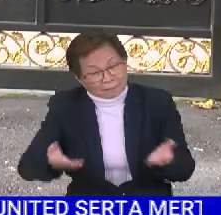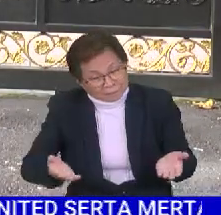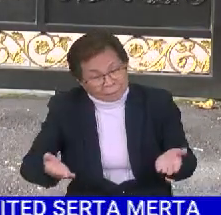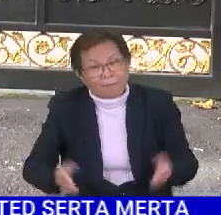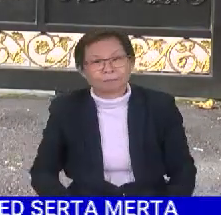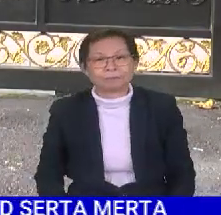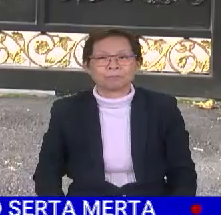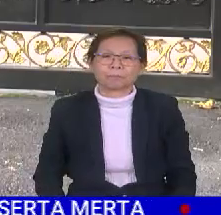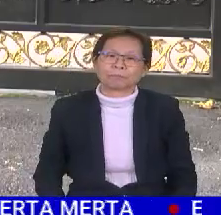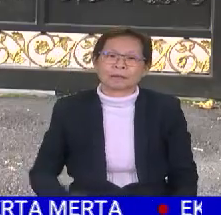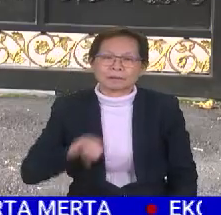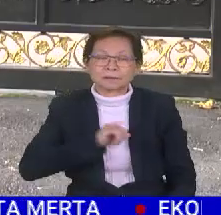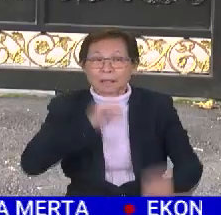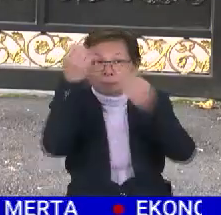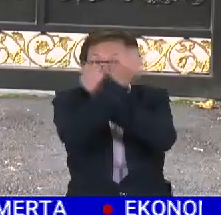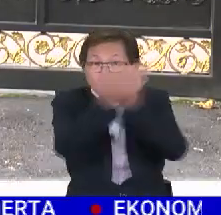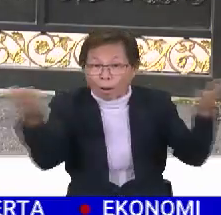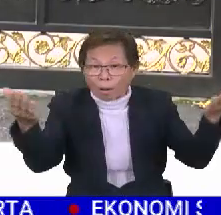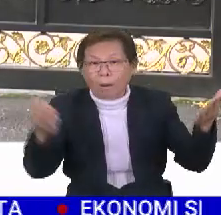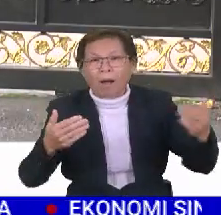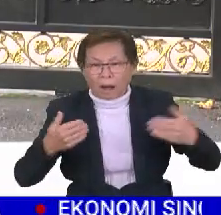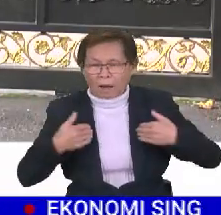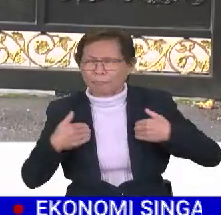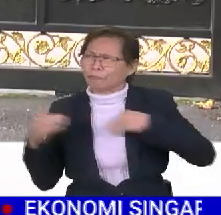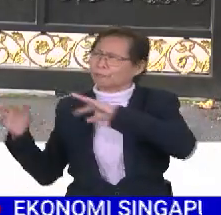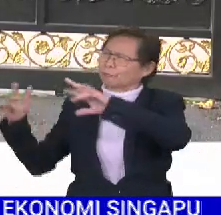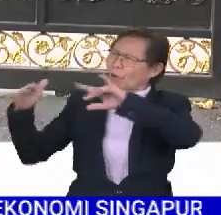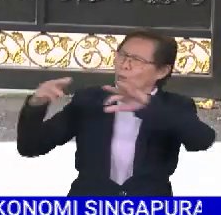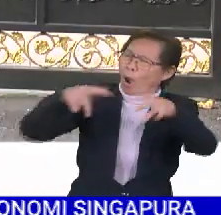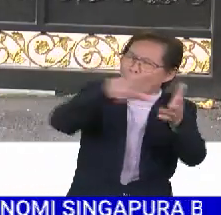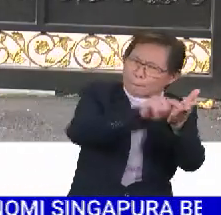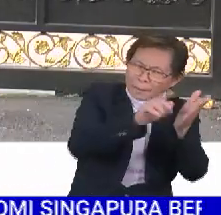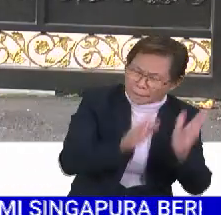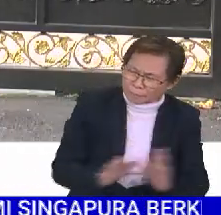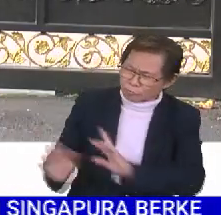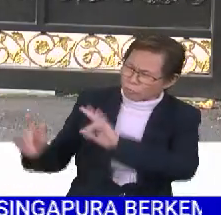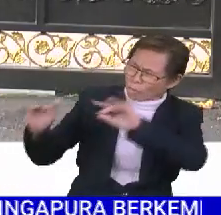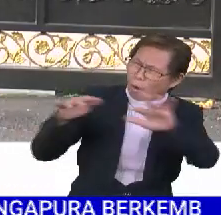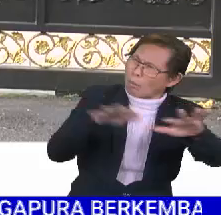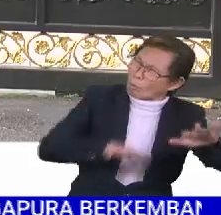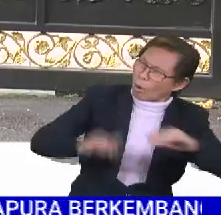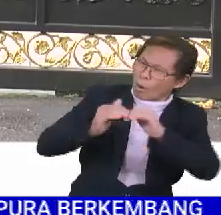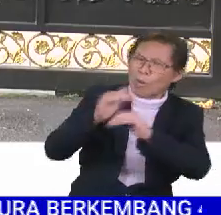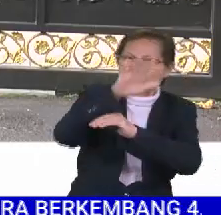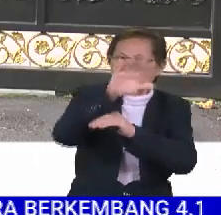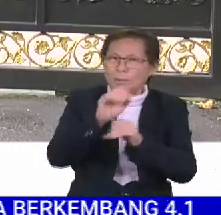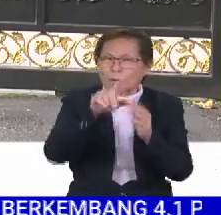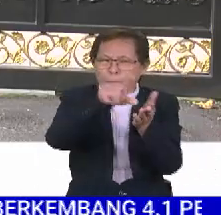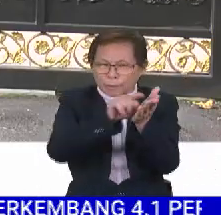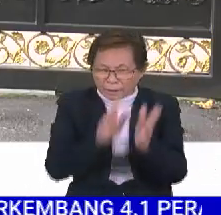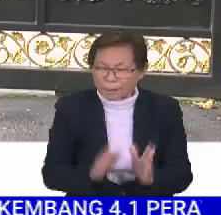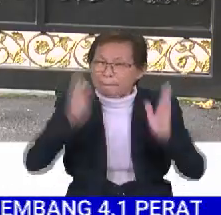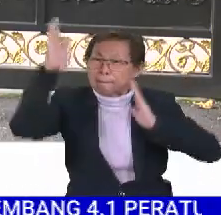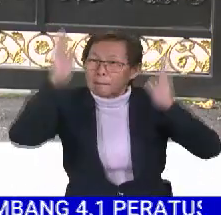Dan kadang semasa di sini dapat saya gambarkan agak penuh dengan kehadiran pengamal media yang saya kira lebih daripada 50 pengamal media